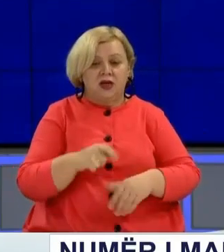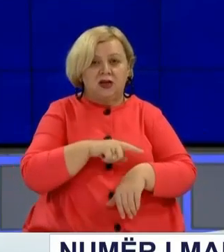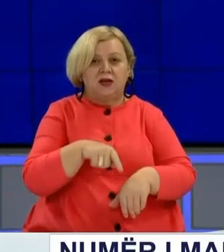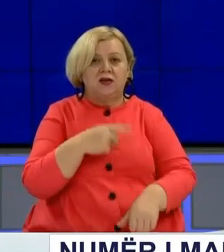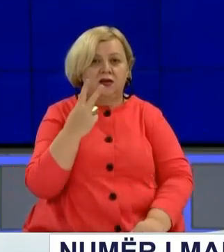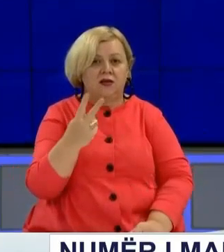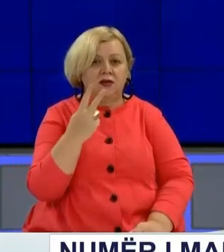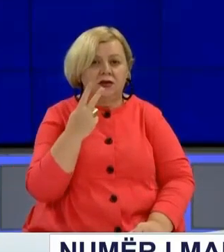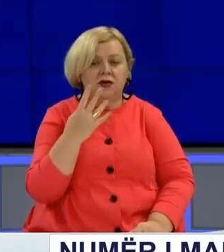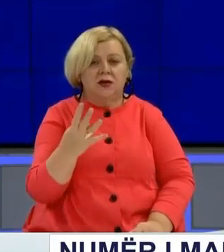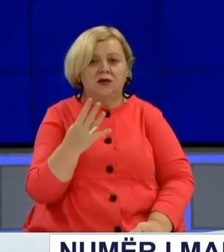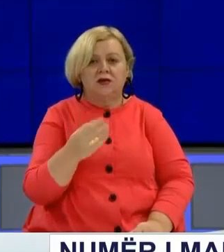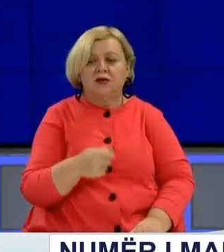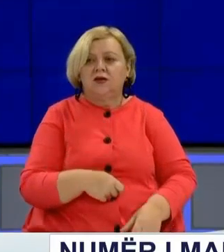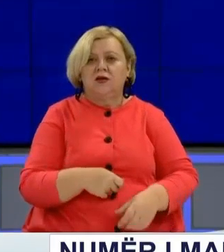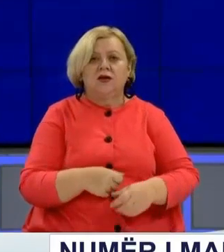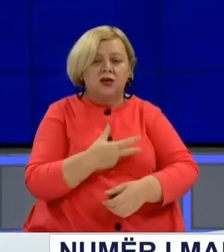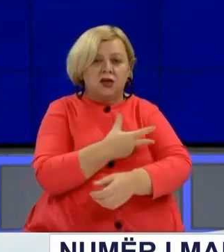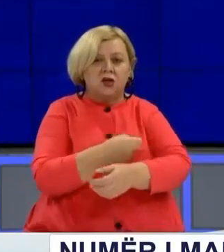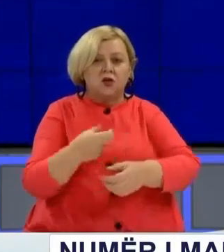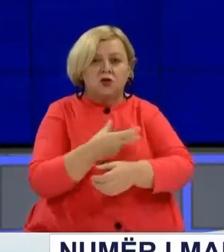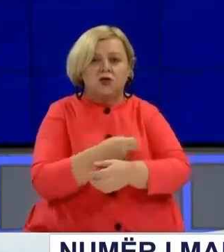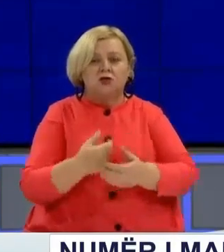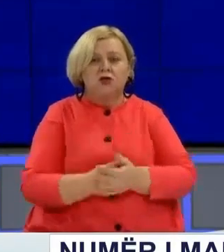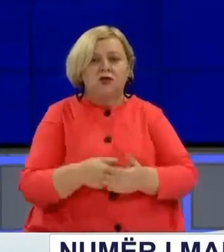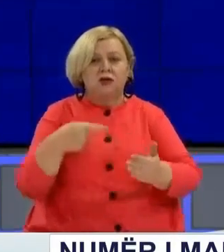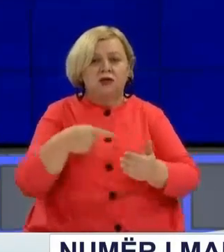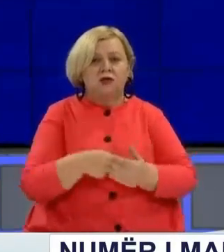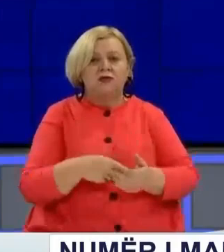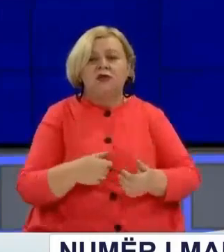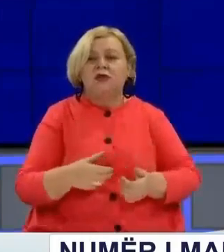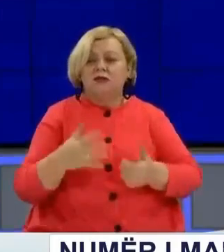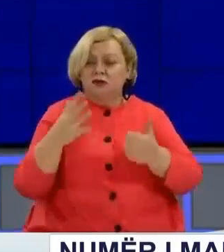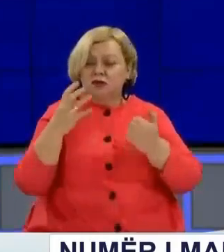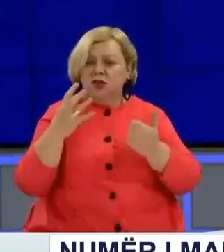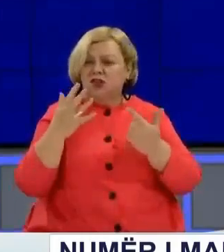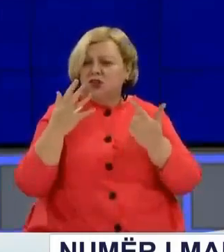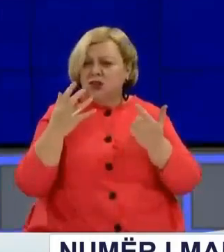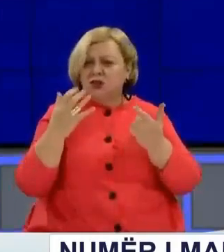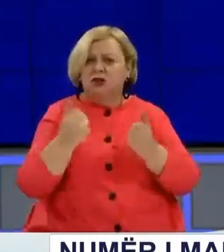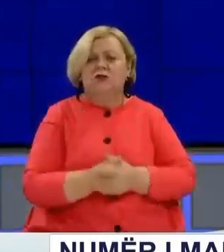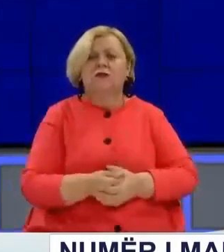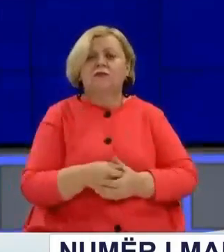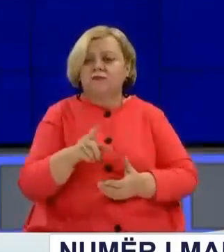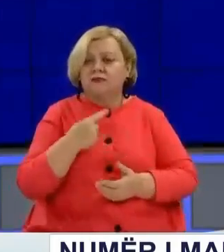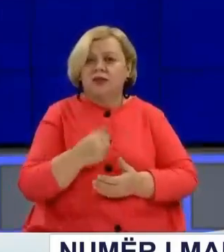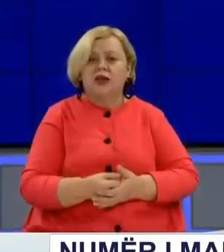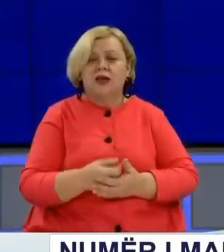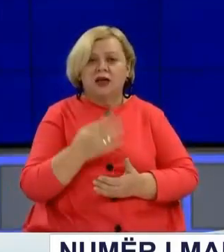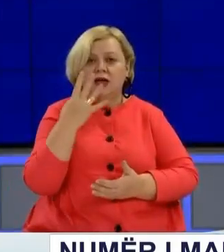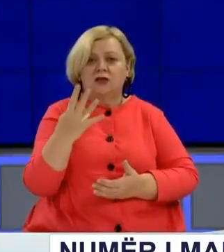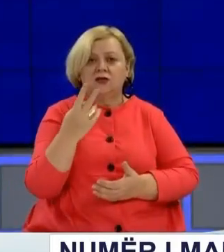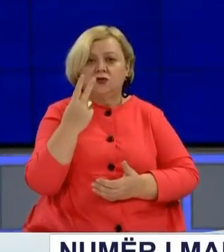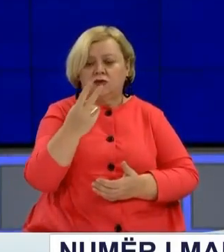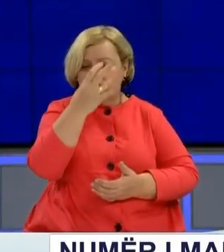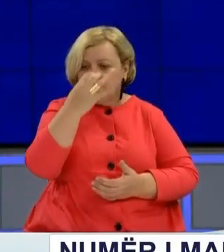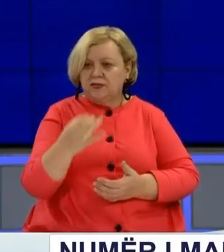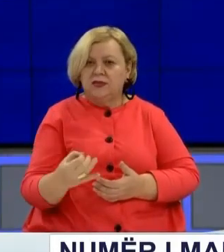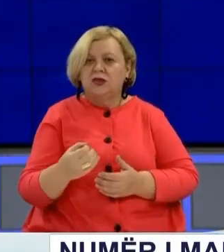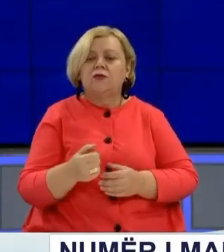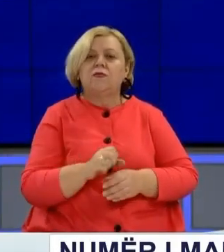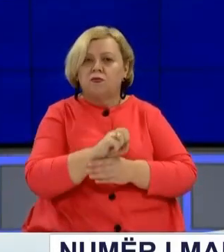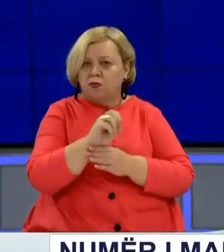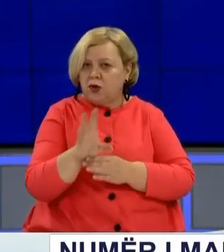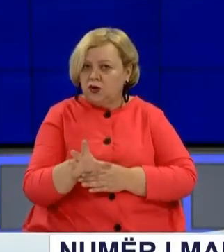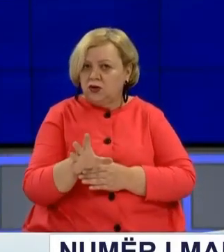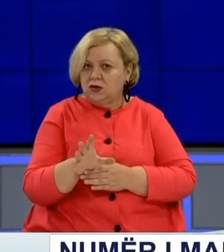orët e fundit janë kryjer 1791 testime. Të dhena të regojnë se 42% për e tyre ka rezultuar